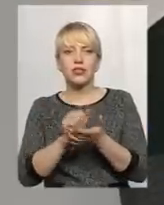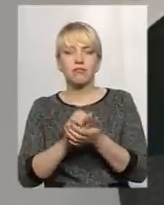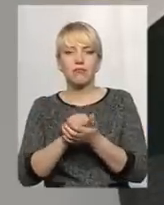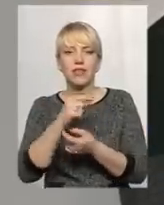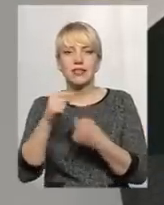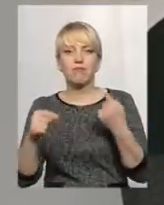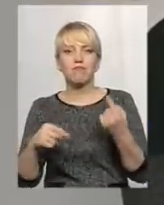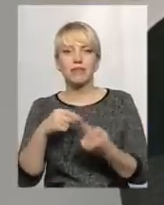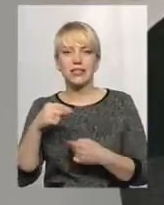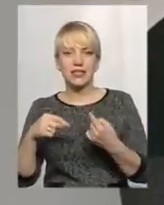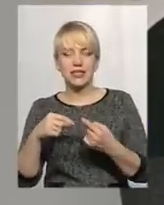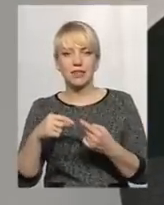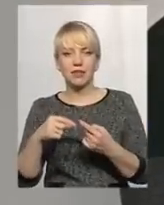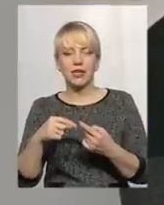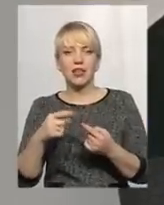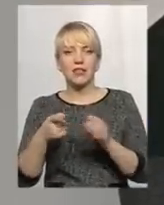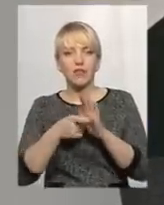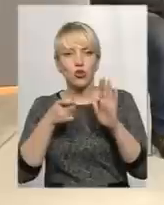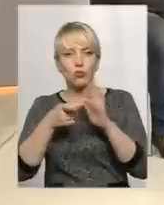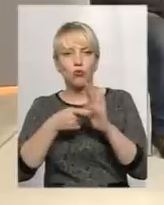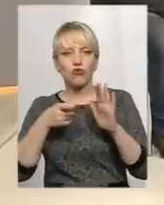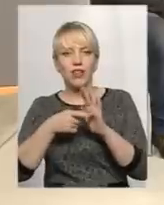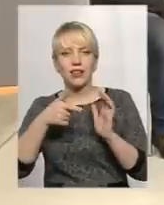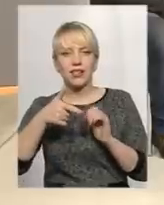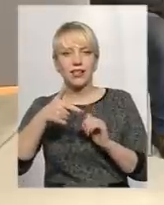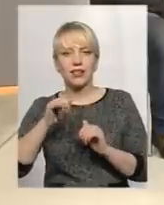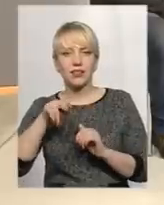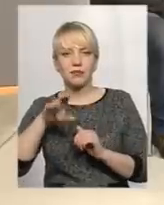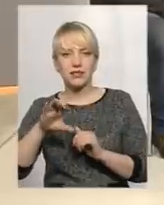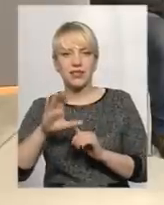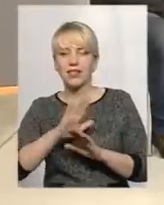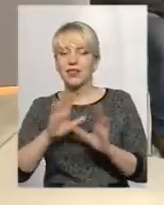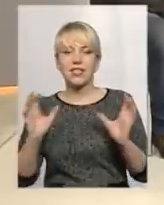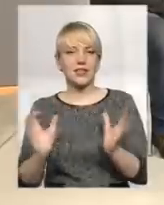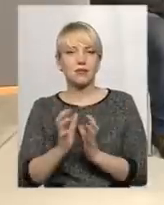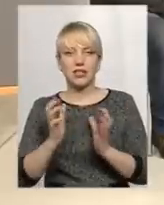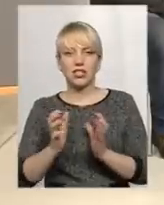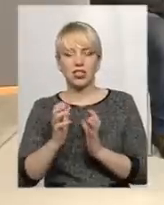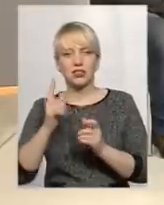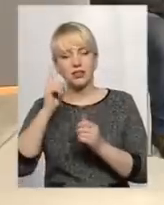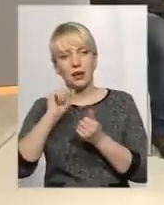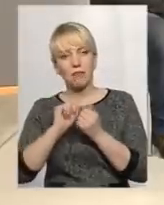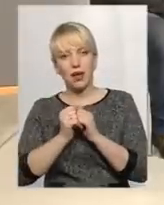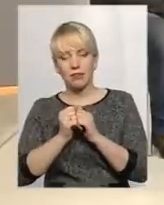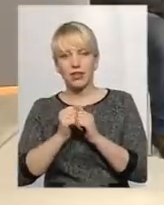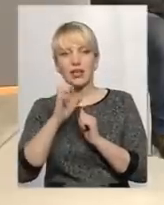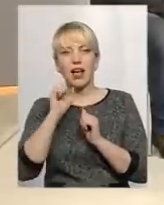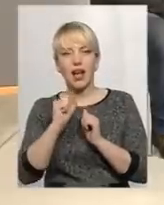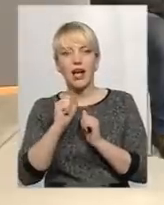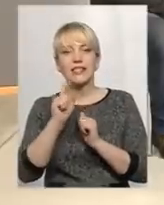саме в цих цілях була розроблена ось ця... Не збереження пам'ятки, а саме